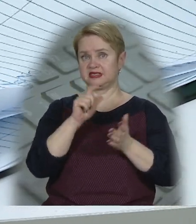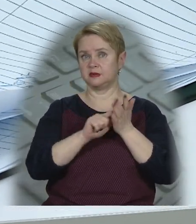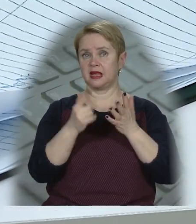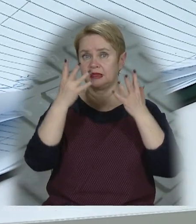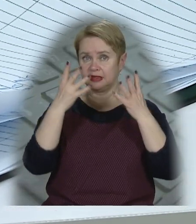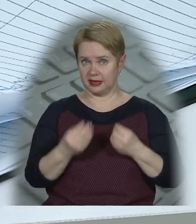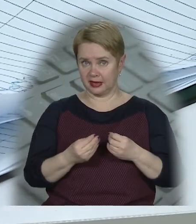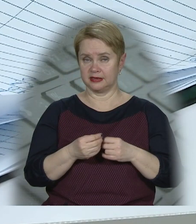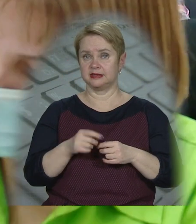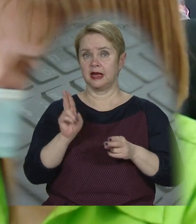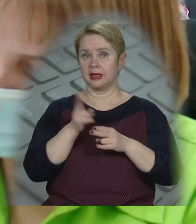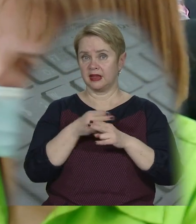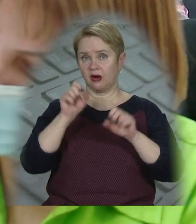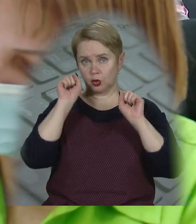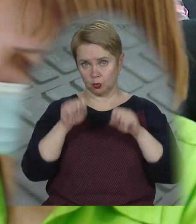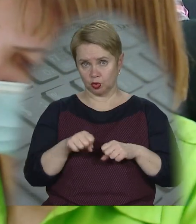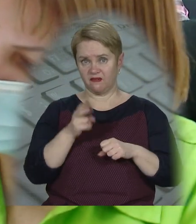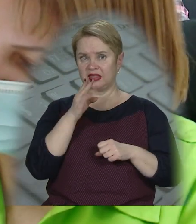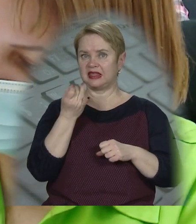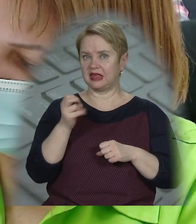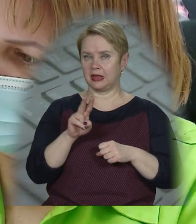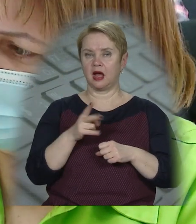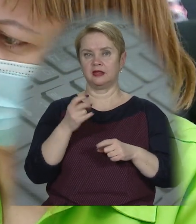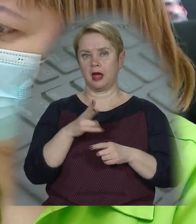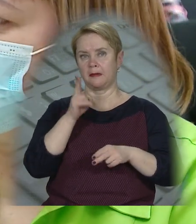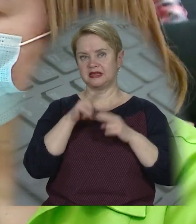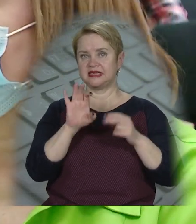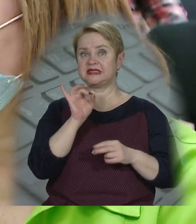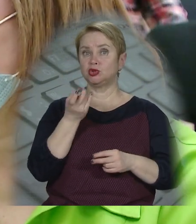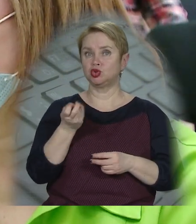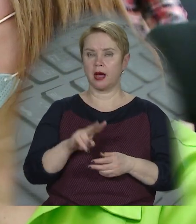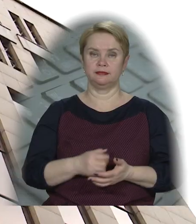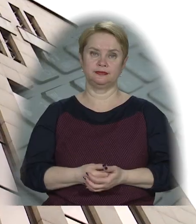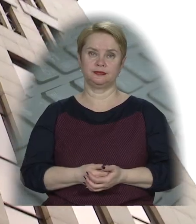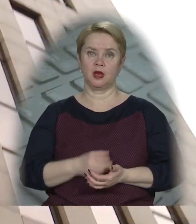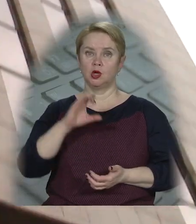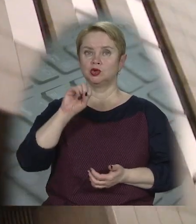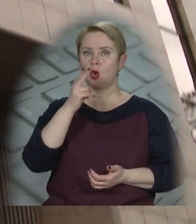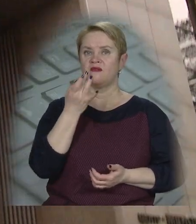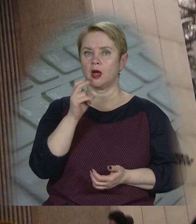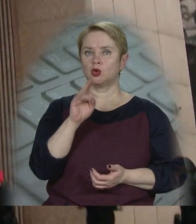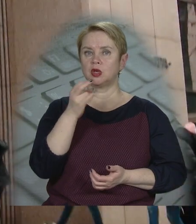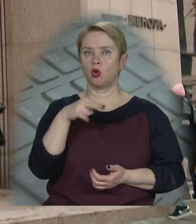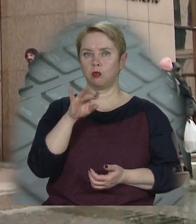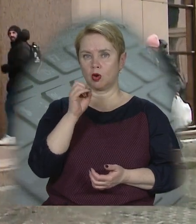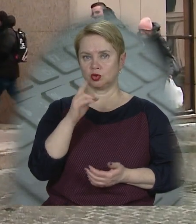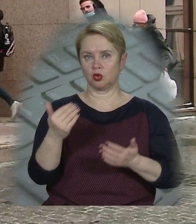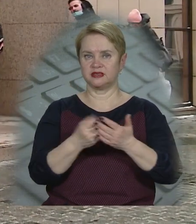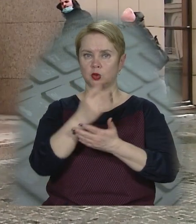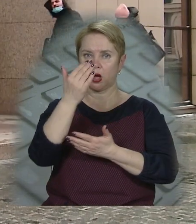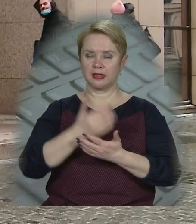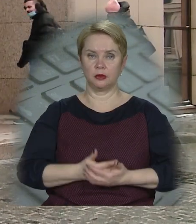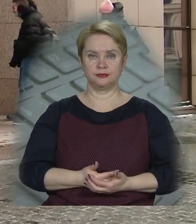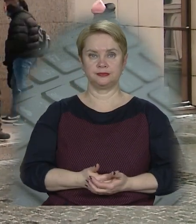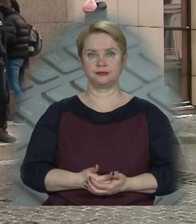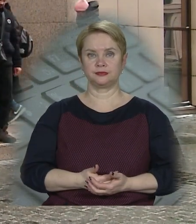270 діб. Згенерувати його можна буде в дії орієнтовно наприкінці січня. Софія Куценко, Єгор Любарщук, новини